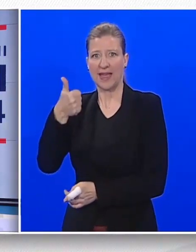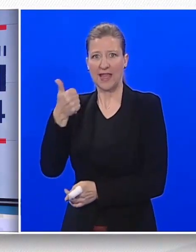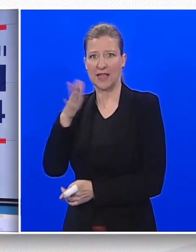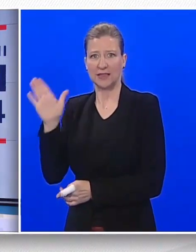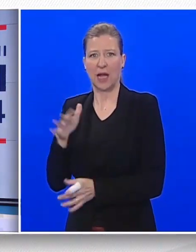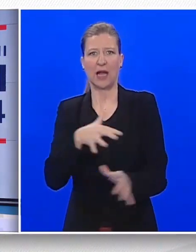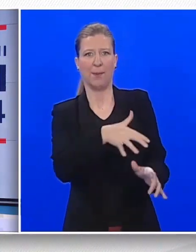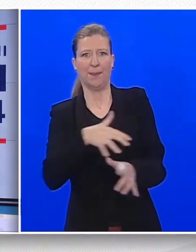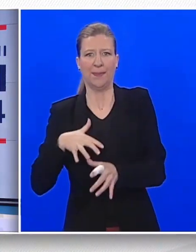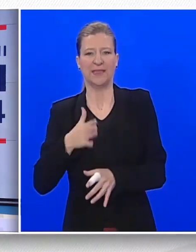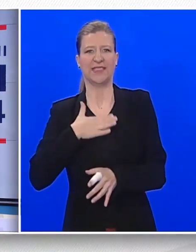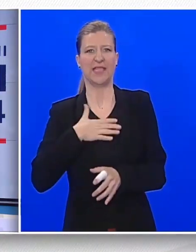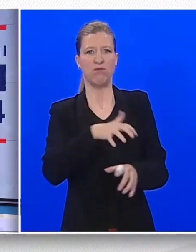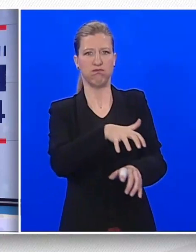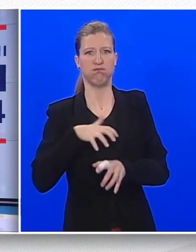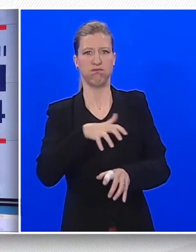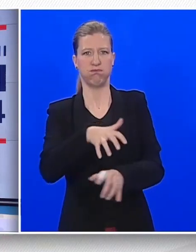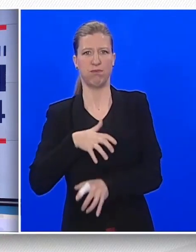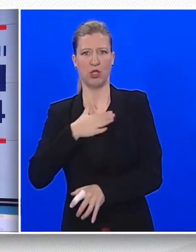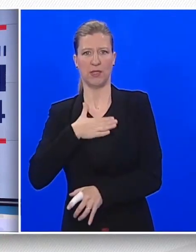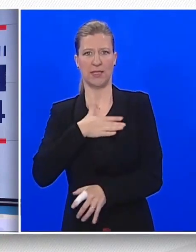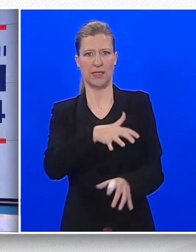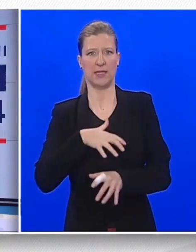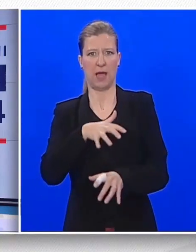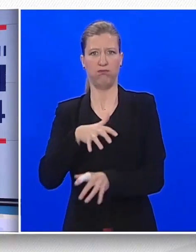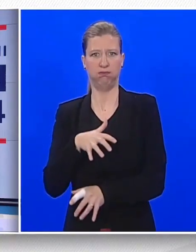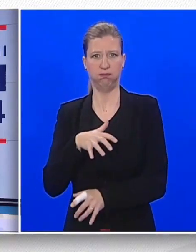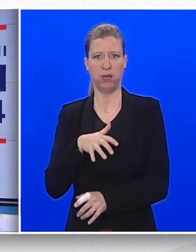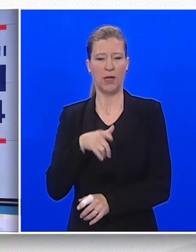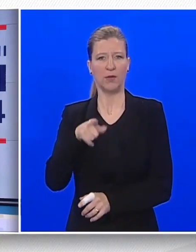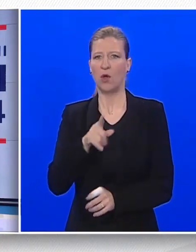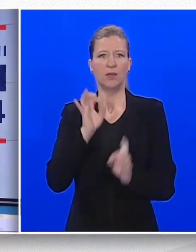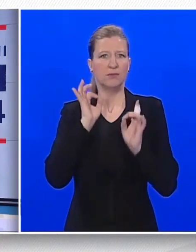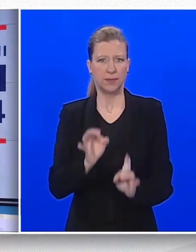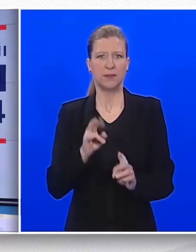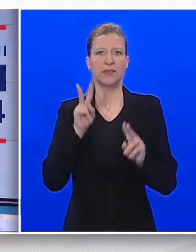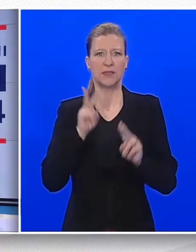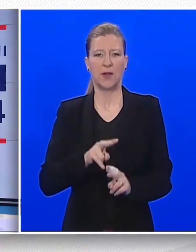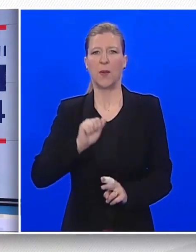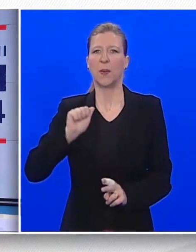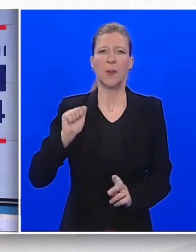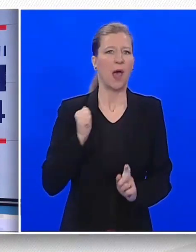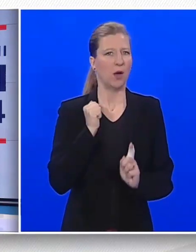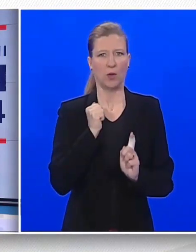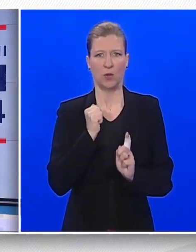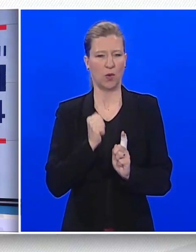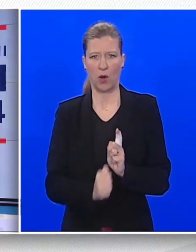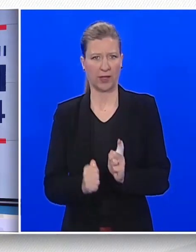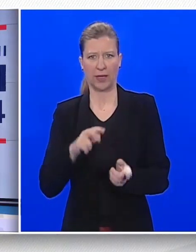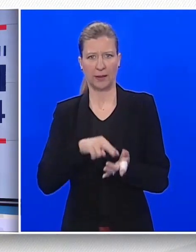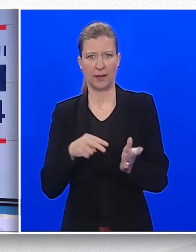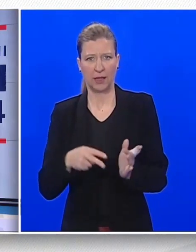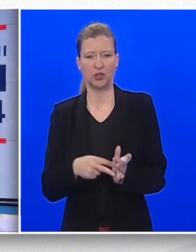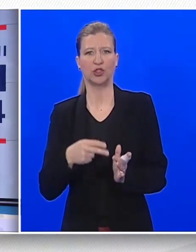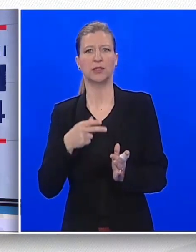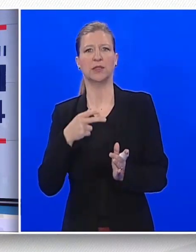stranke. To je najbolji ili najgori način da se zaustave o nemoguće